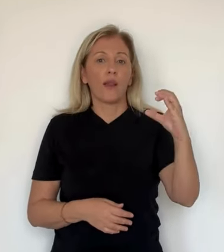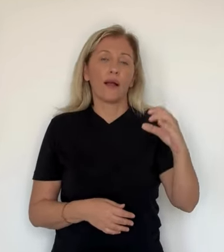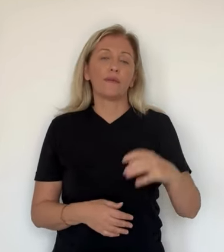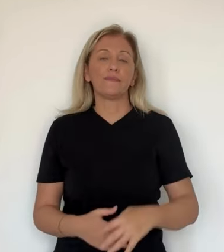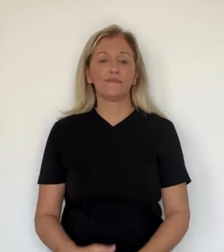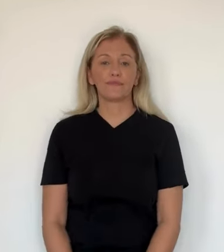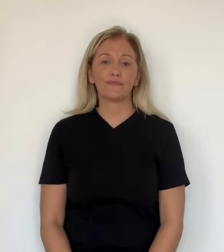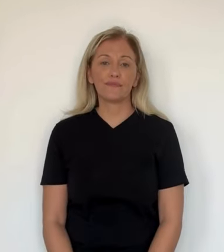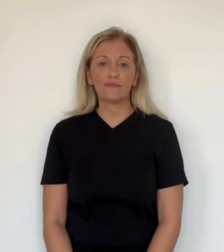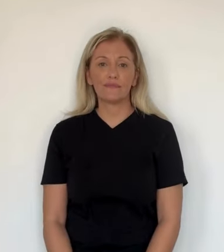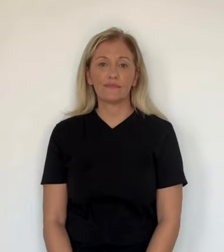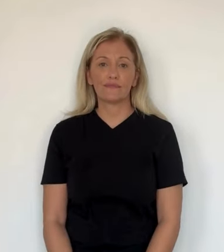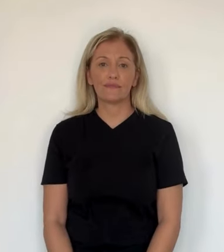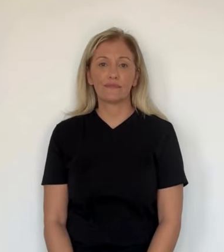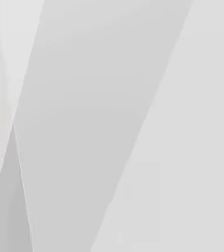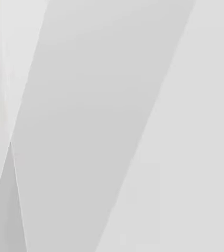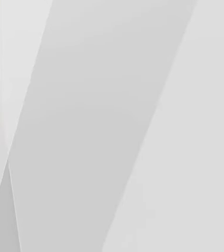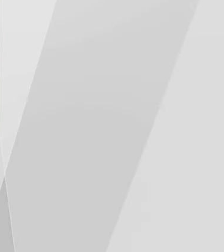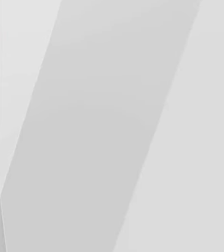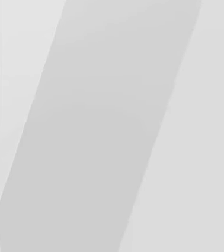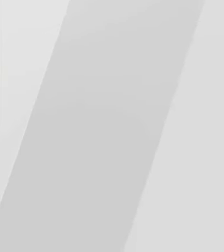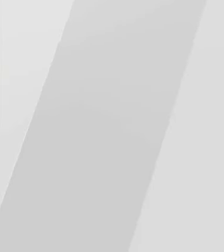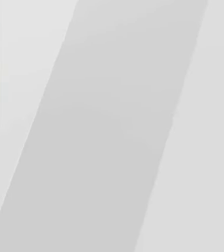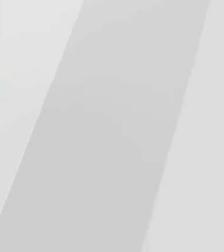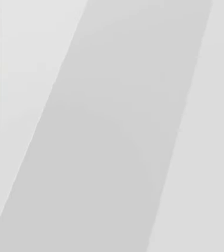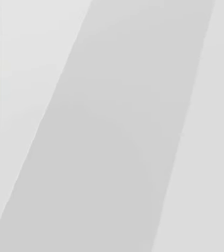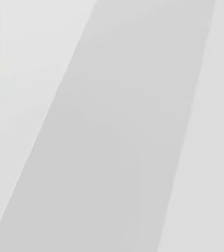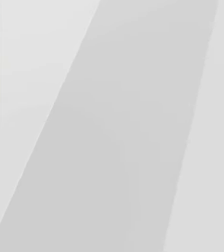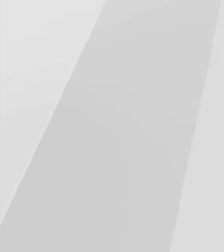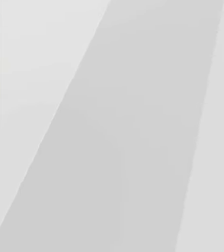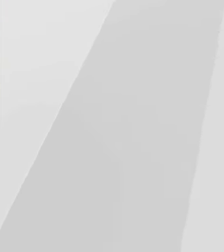copiée par John Pemberton, l'inventeur du Coca-Cola.-titrage Radio-Canada